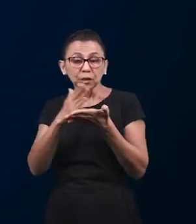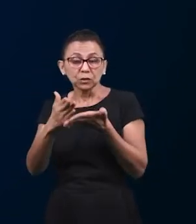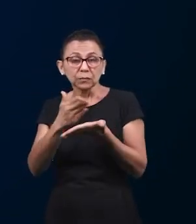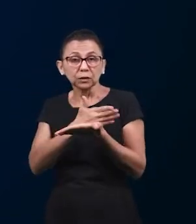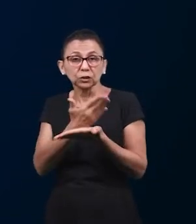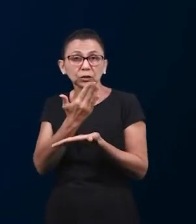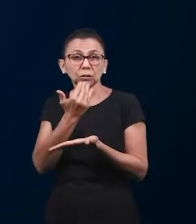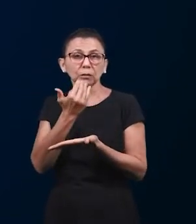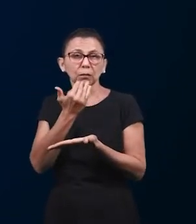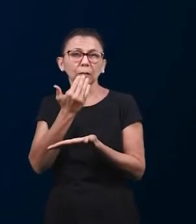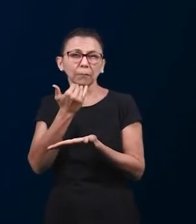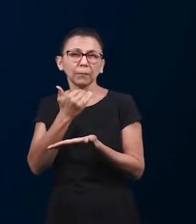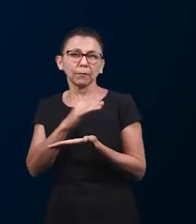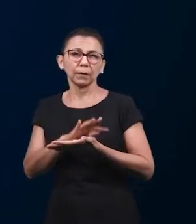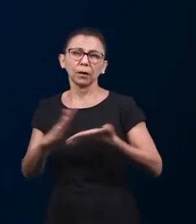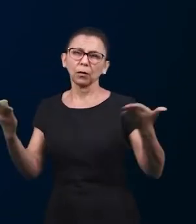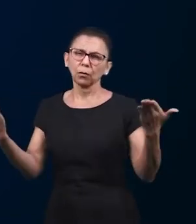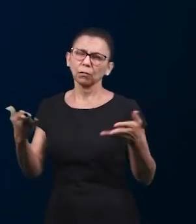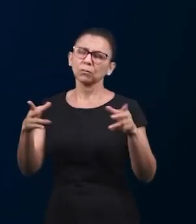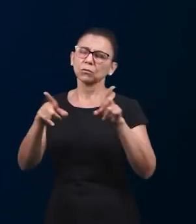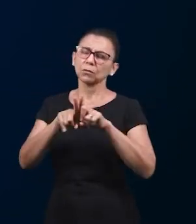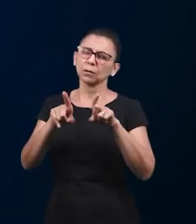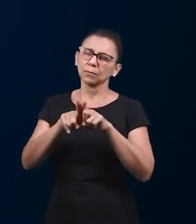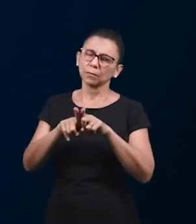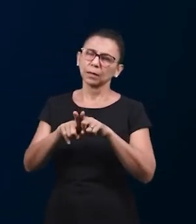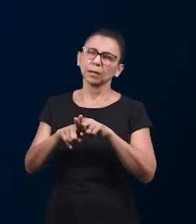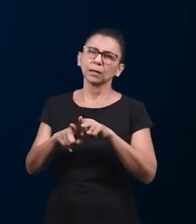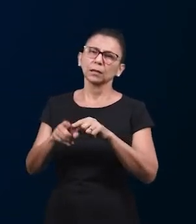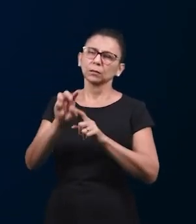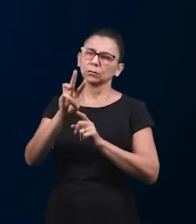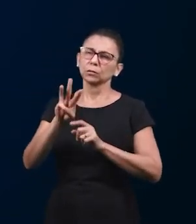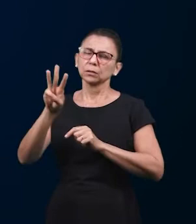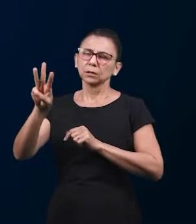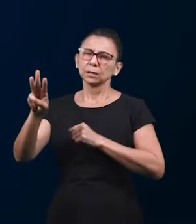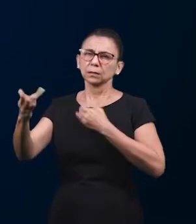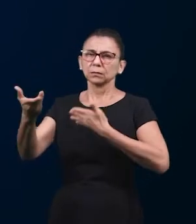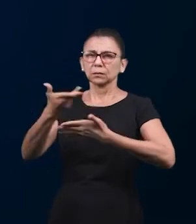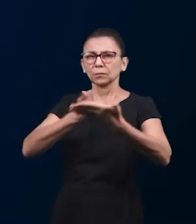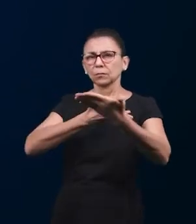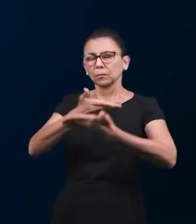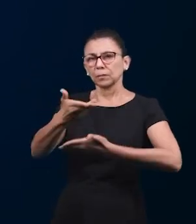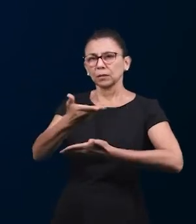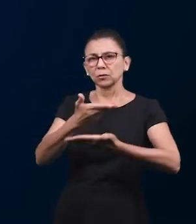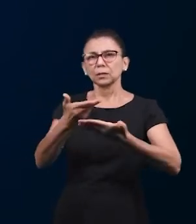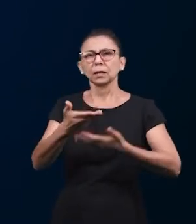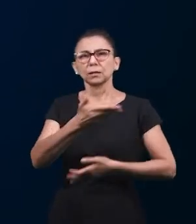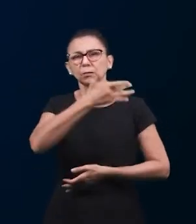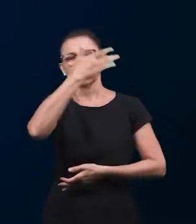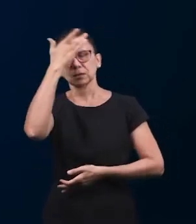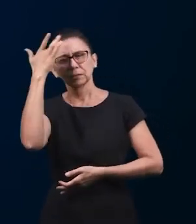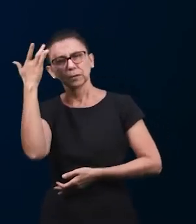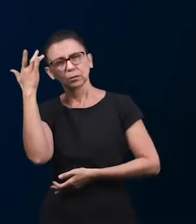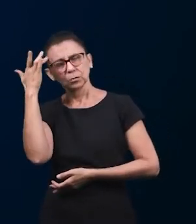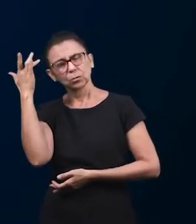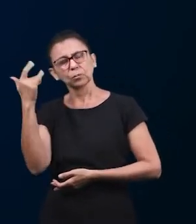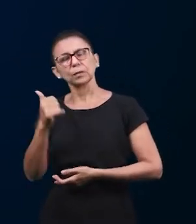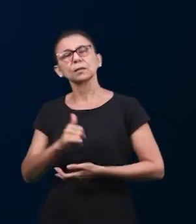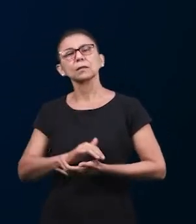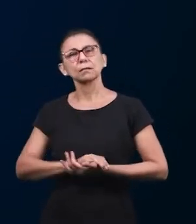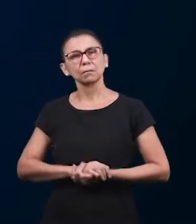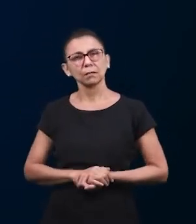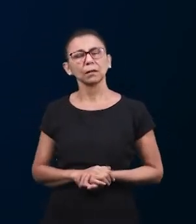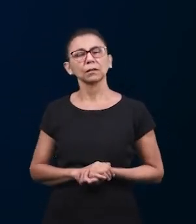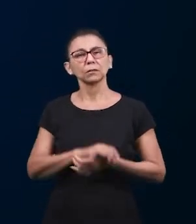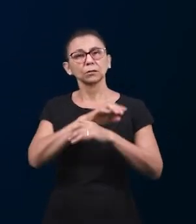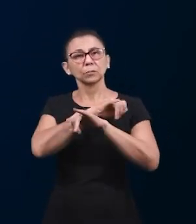Агнца, и мы делимся со всеми теми, которые, кто нуждается в этом, мы посылаем